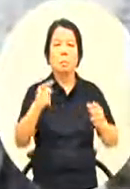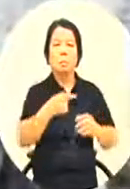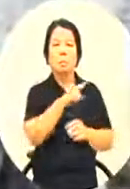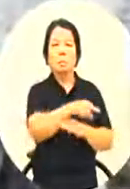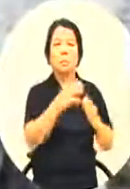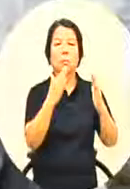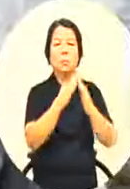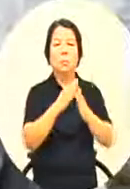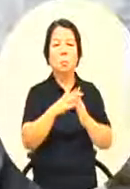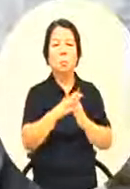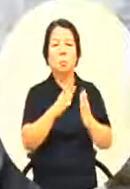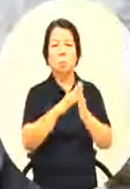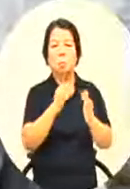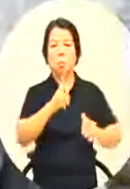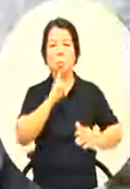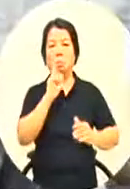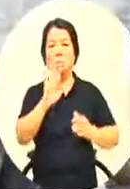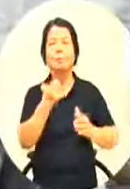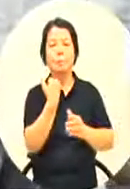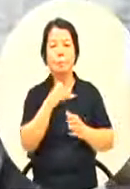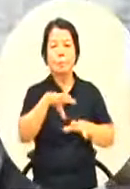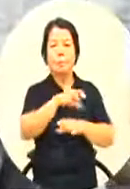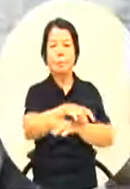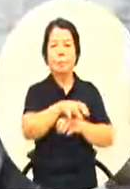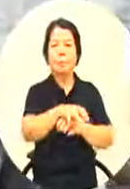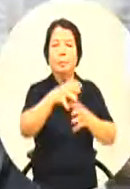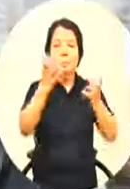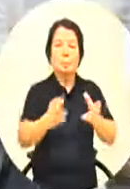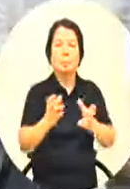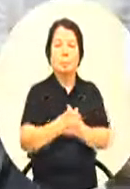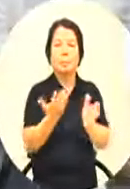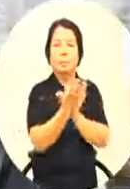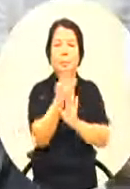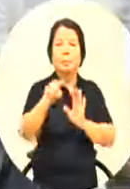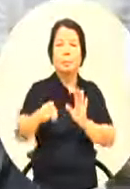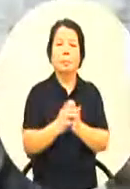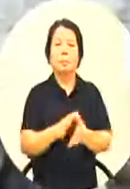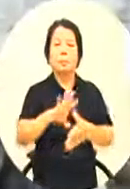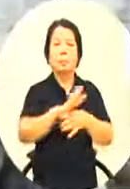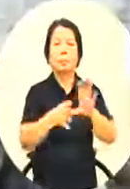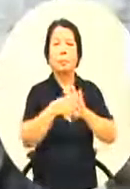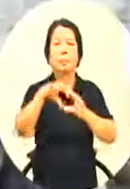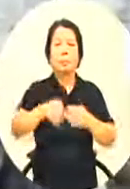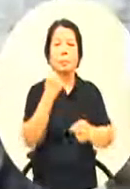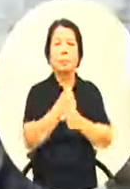很好就常常办展那我说文化局要做三件事情第一个